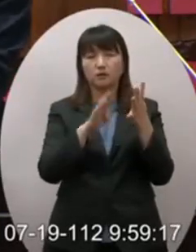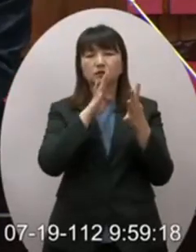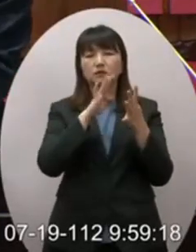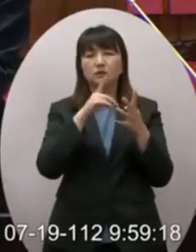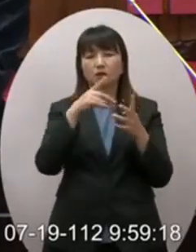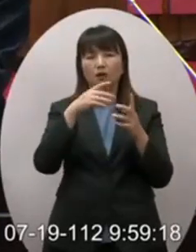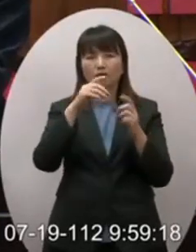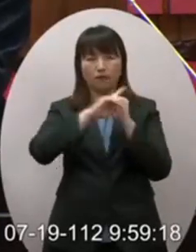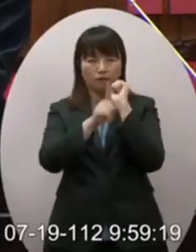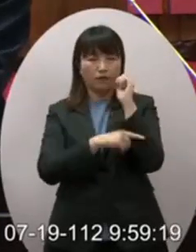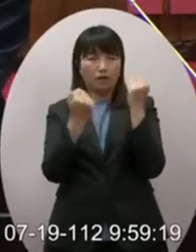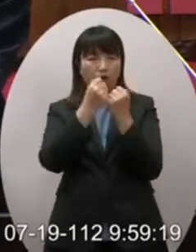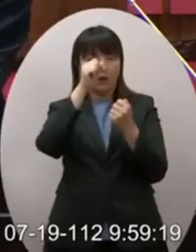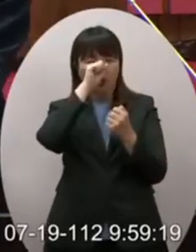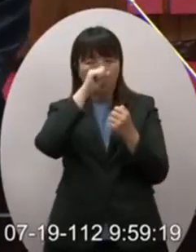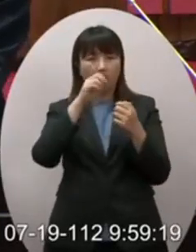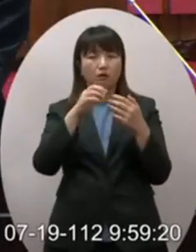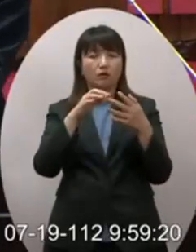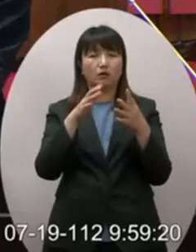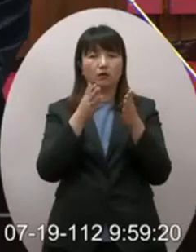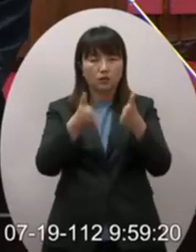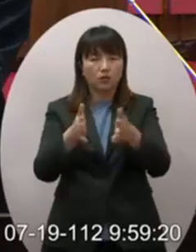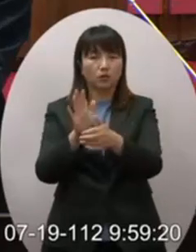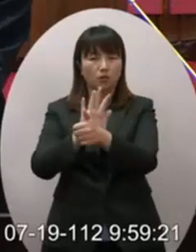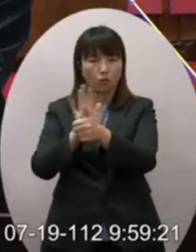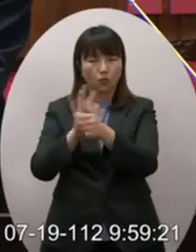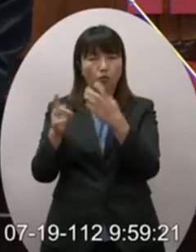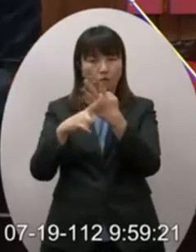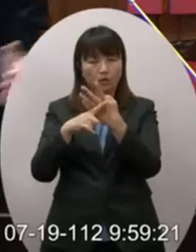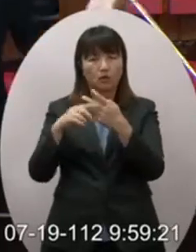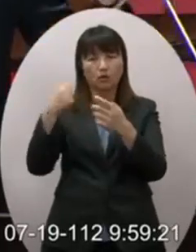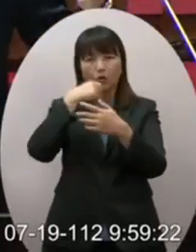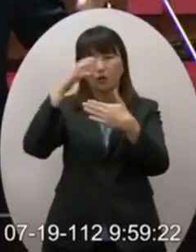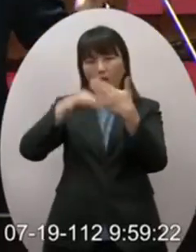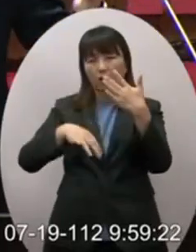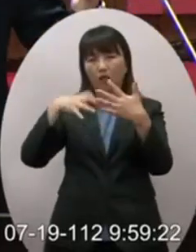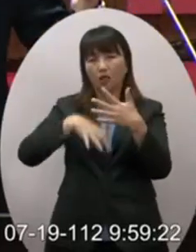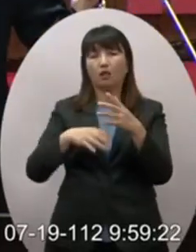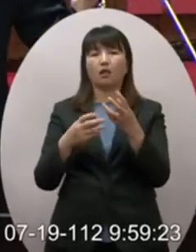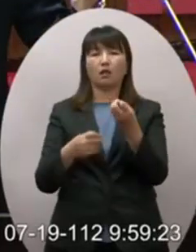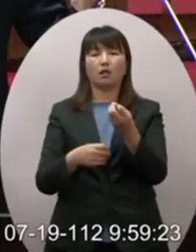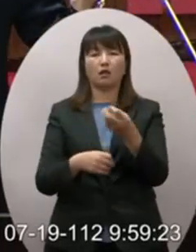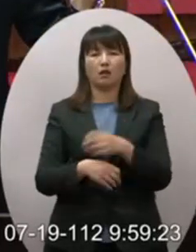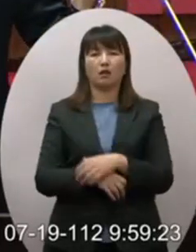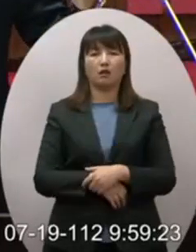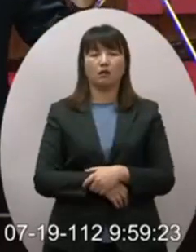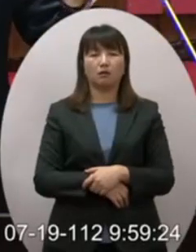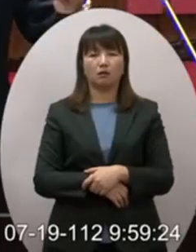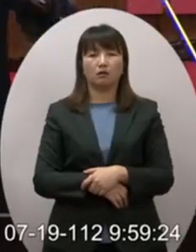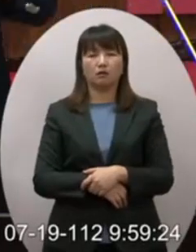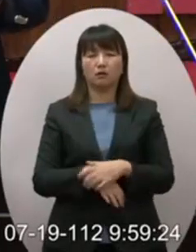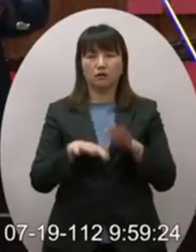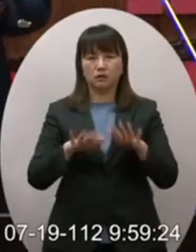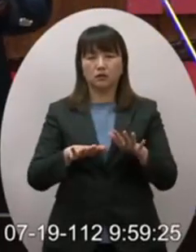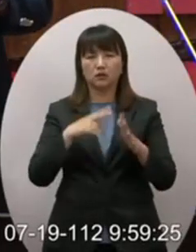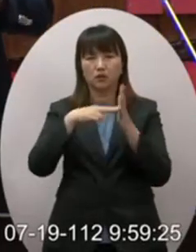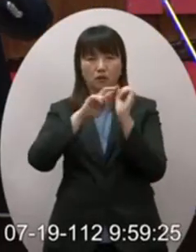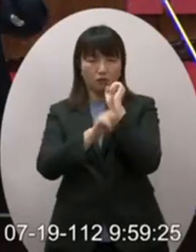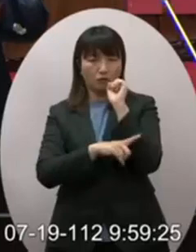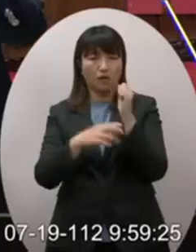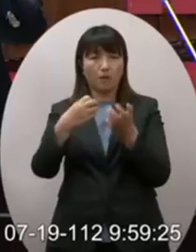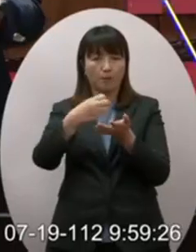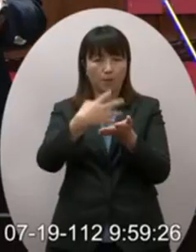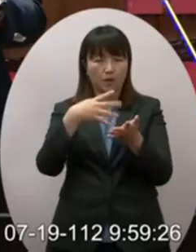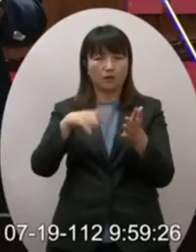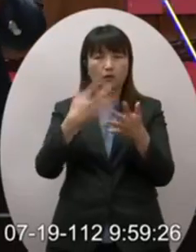良好法治的縮貼針對服務業國內規章沒有縮貼沒有縮貼現在已經你來立法院報